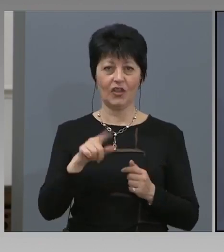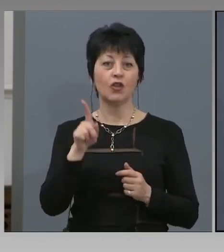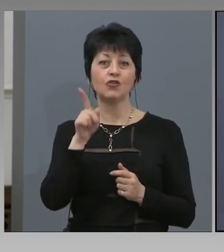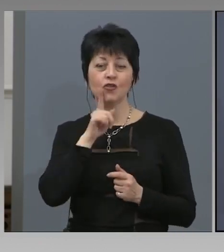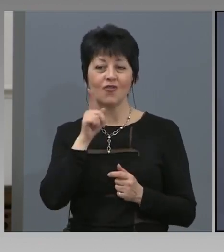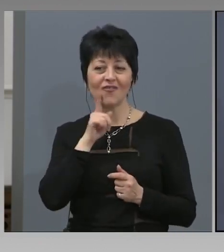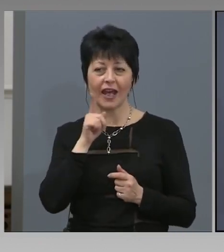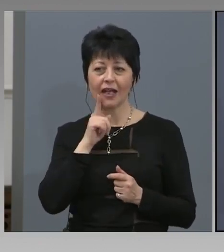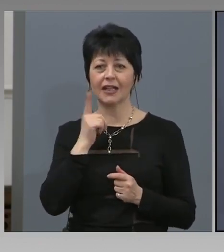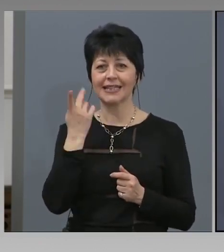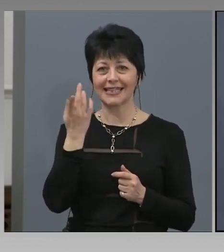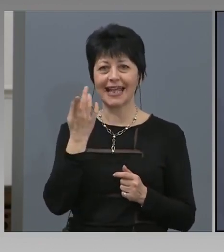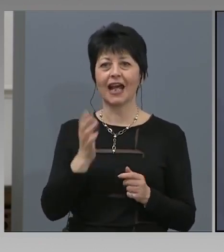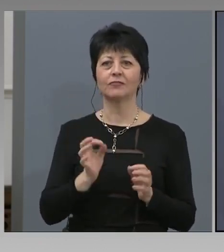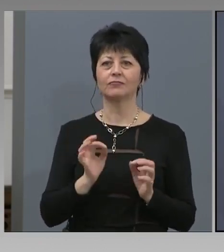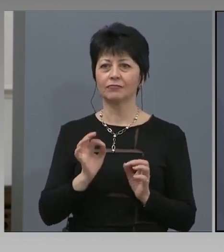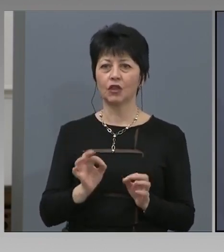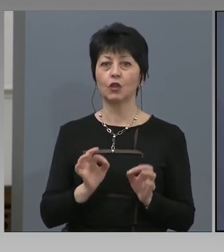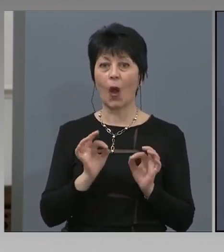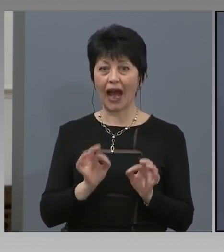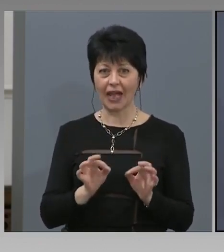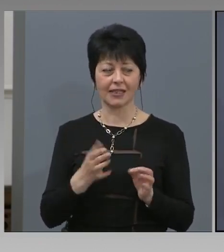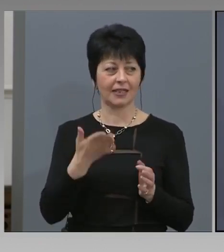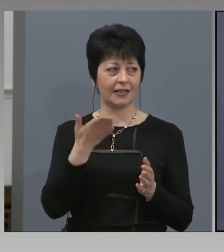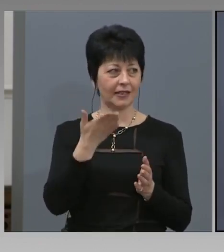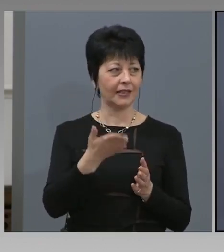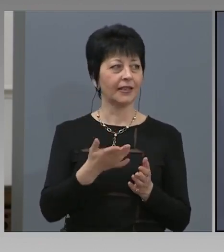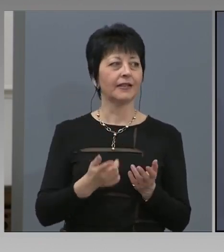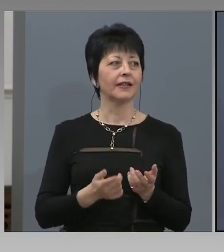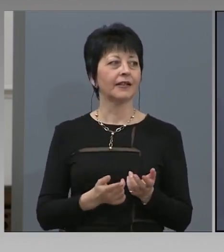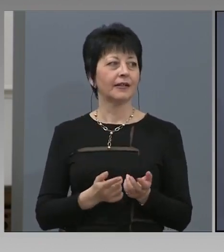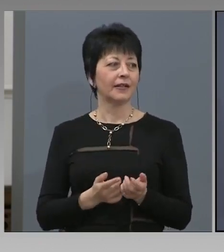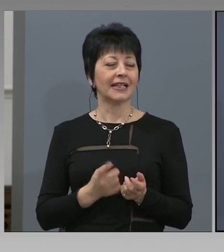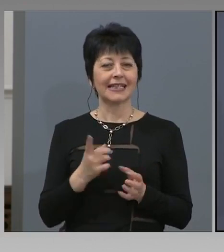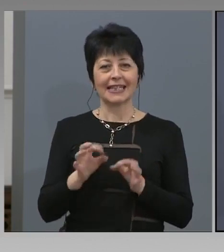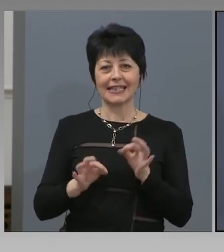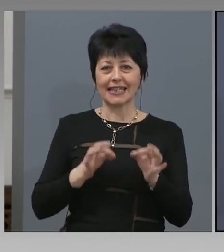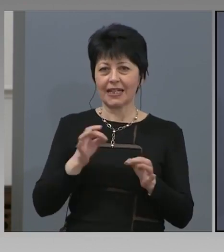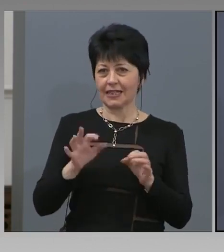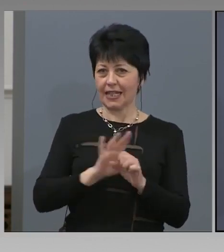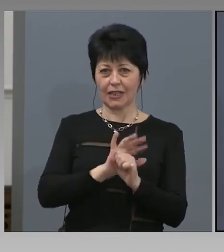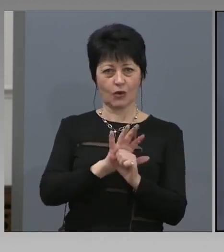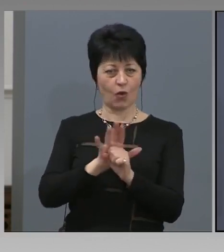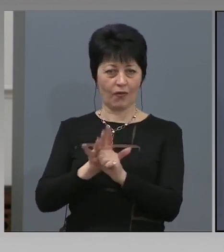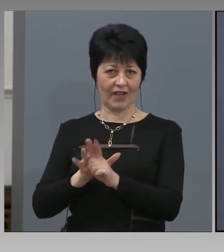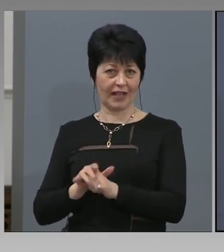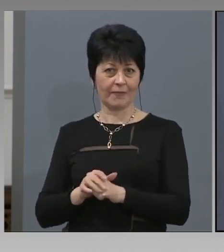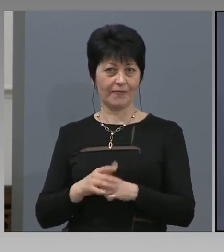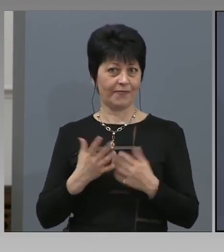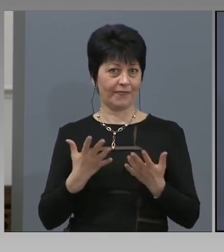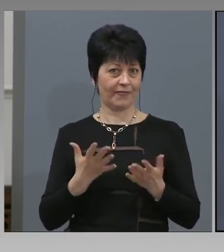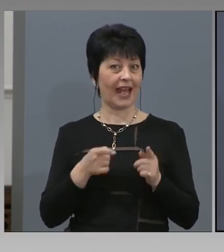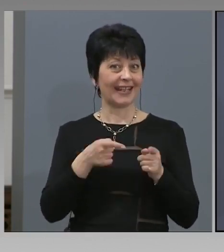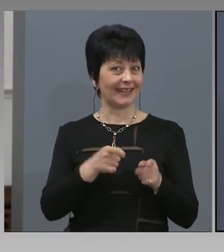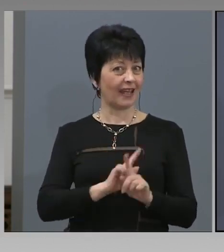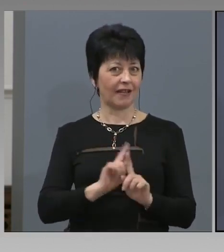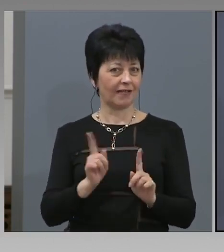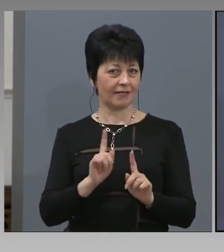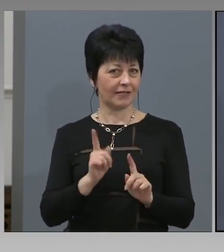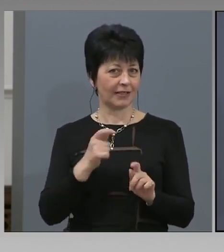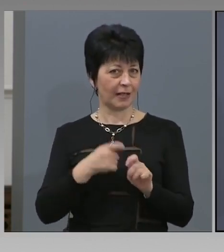с коронавирус. И, респективно, при условия, че тези хора не се тестват, няма как да ги